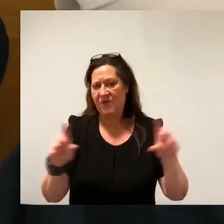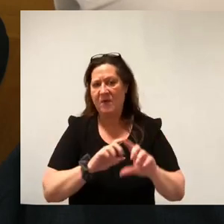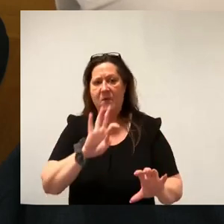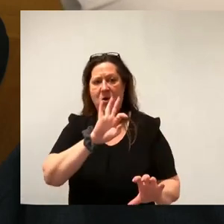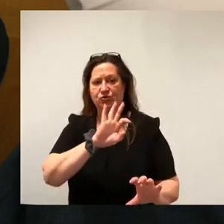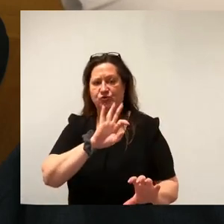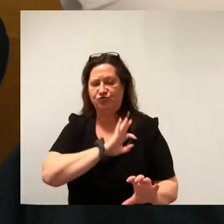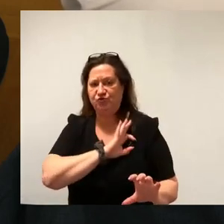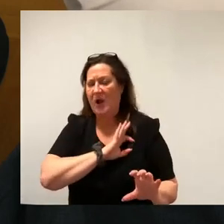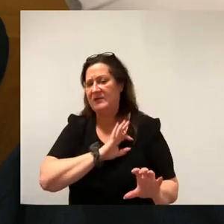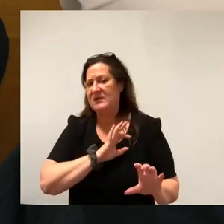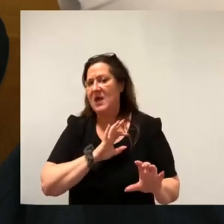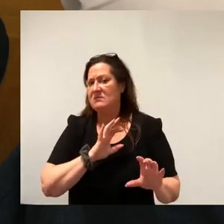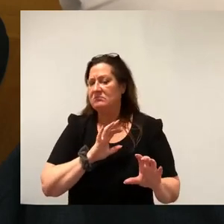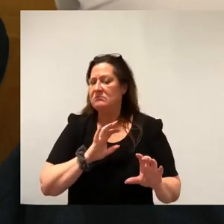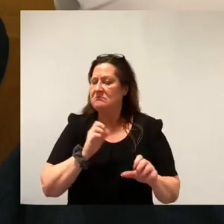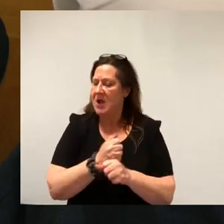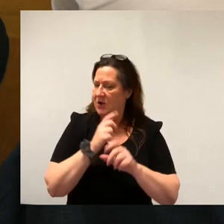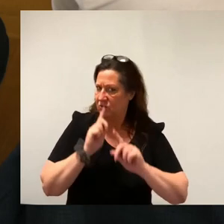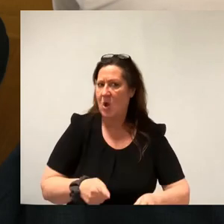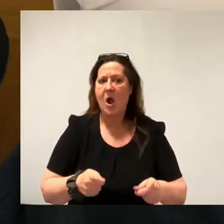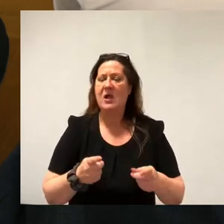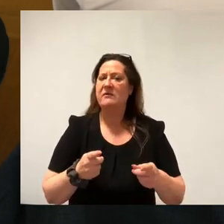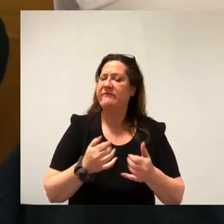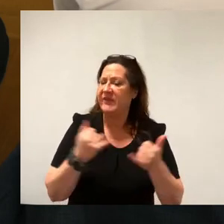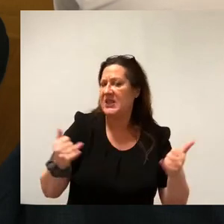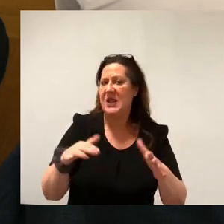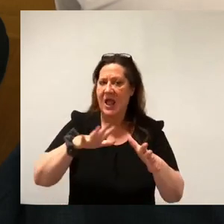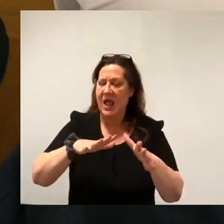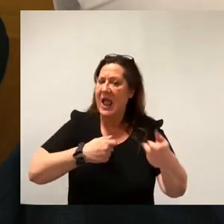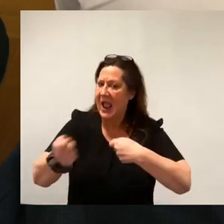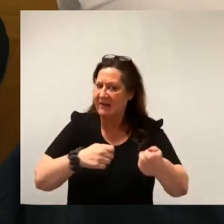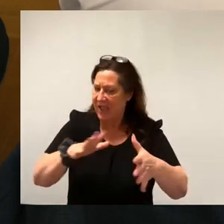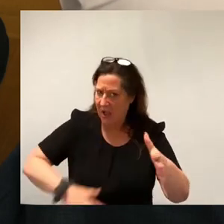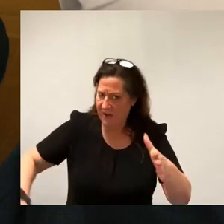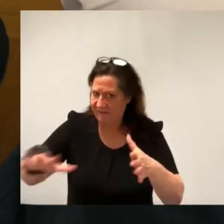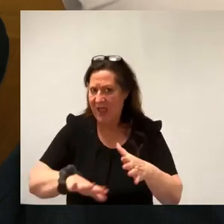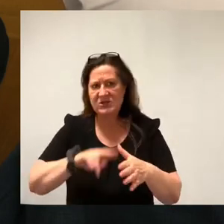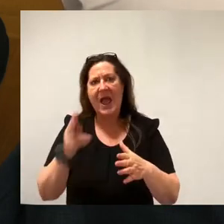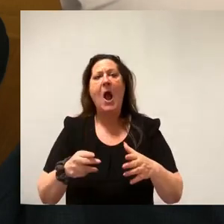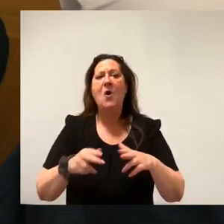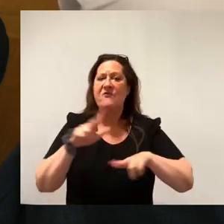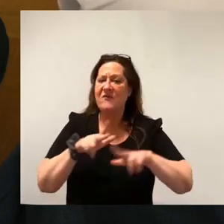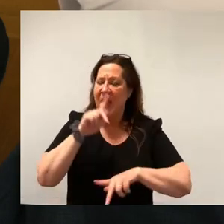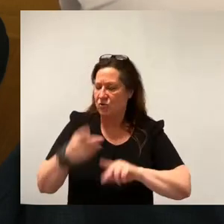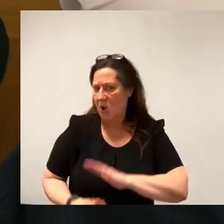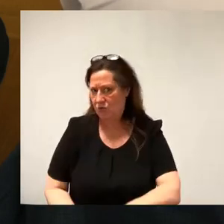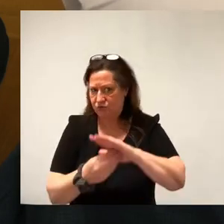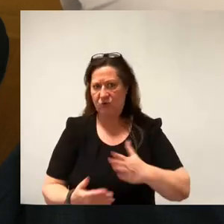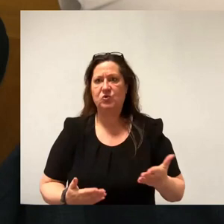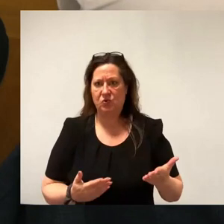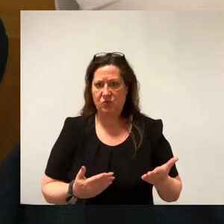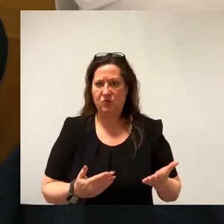Gewerbeflächen, durch ein gutes Miteinander, durch das Ermöglichen der Verwaltung. Darum geht es. Und es ist